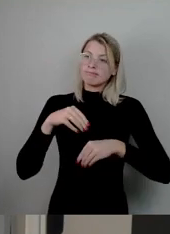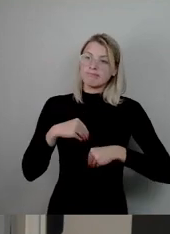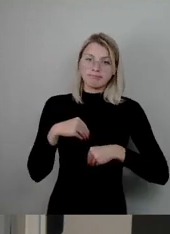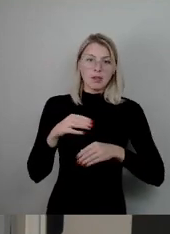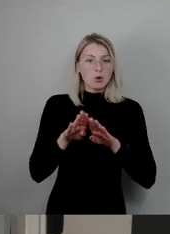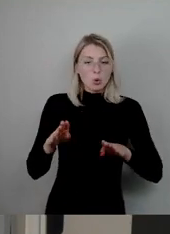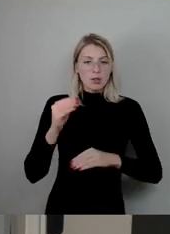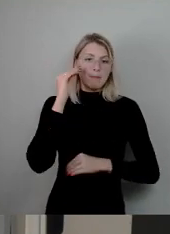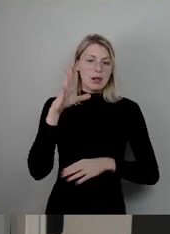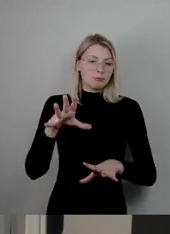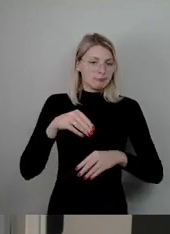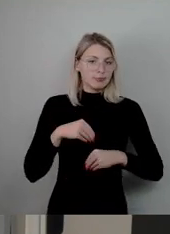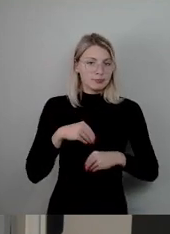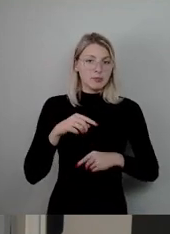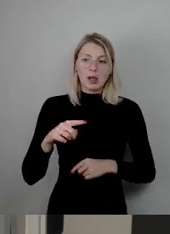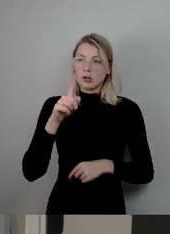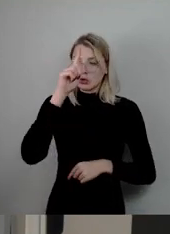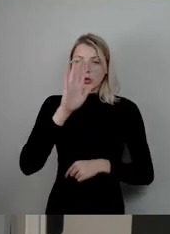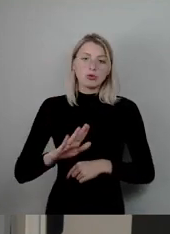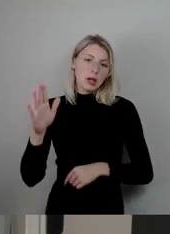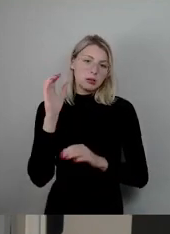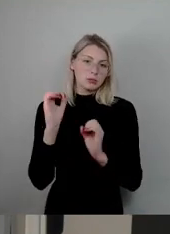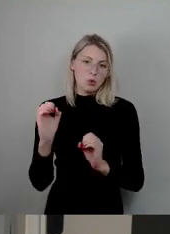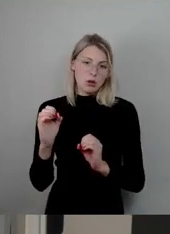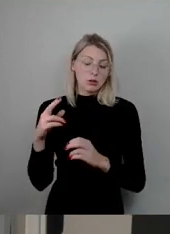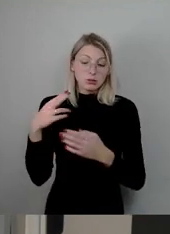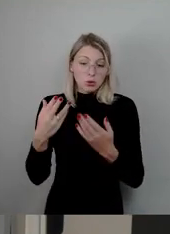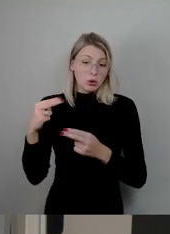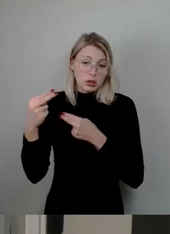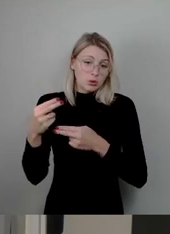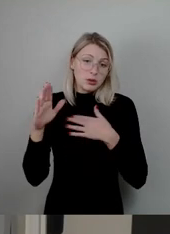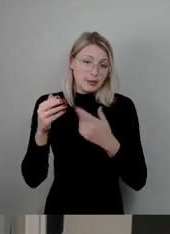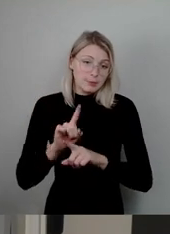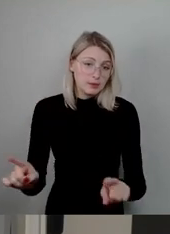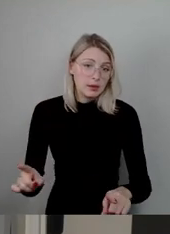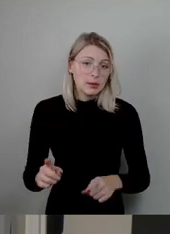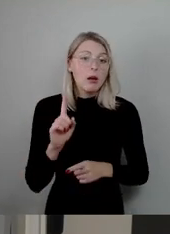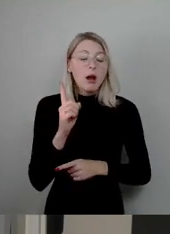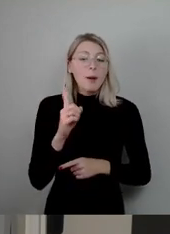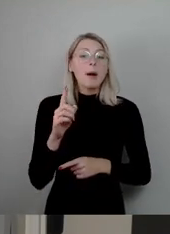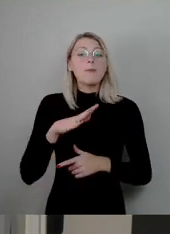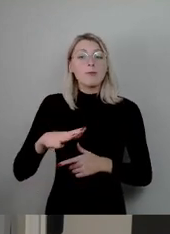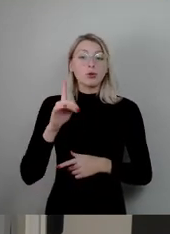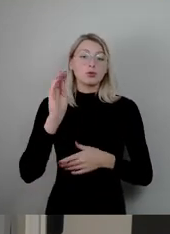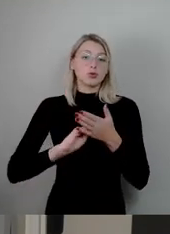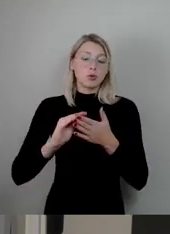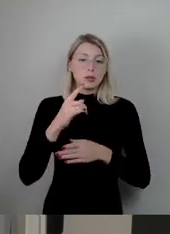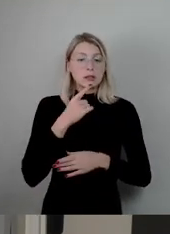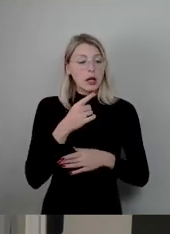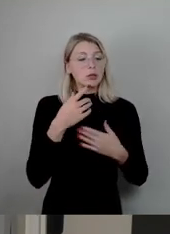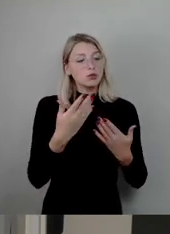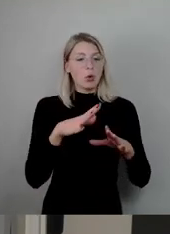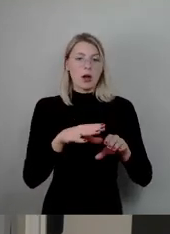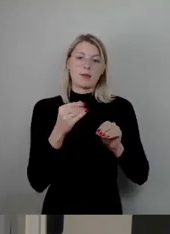Das ist hier in Deutschland noch überhaupt keine Tradition. Aber die VHS hat gesagt, wir fangen das einfach mal an. Herr